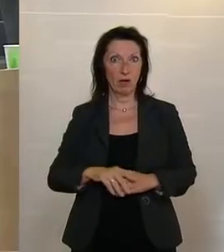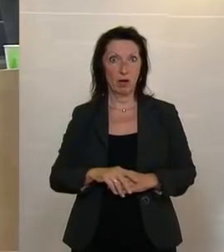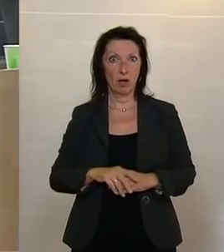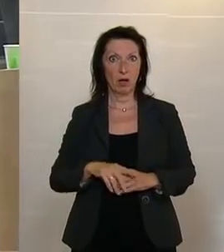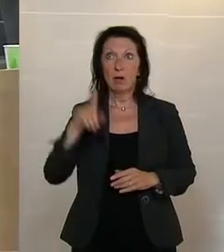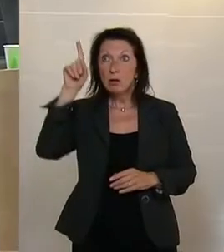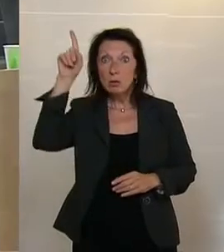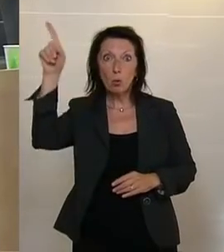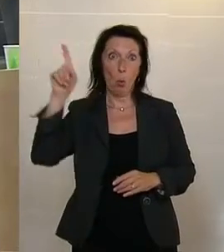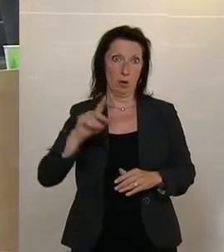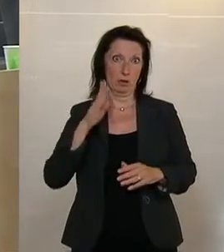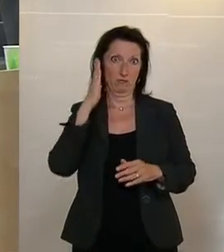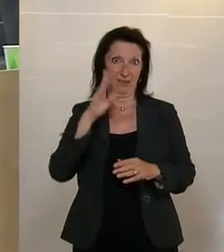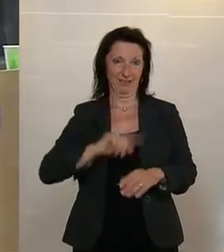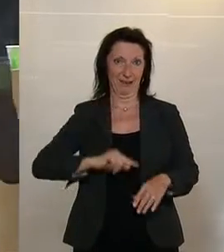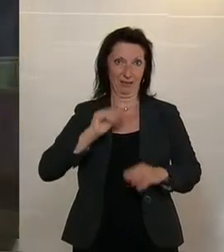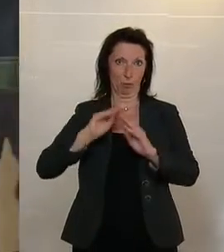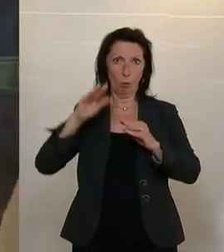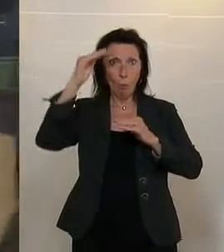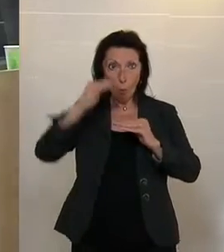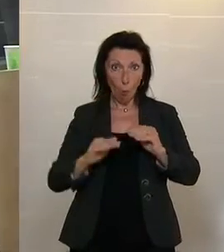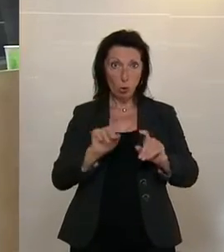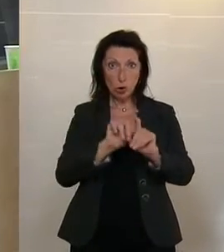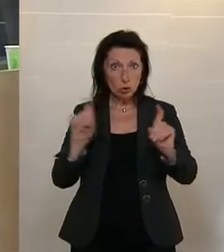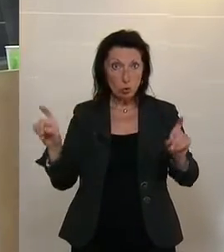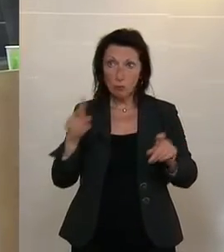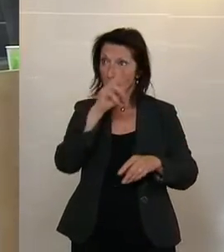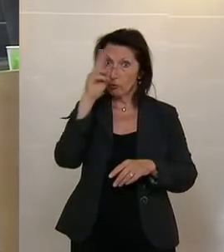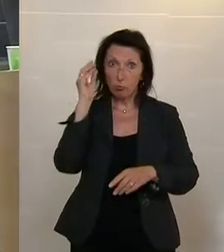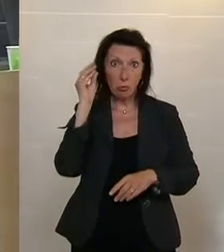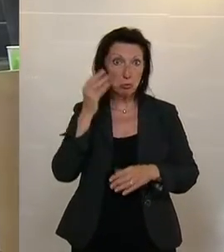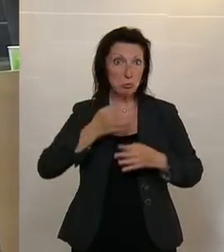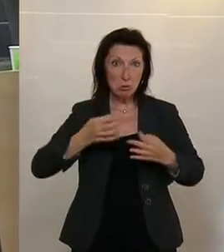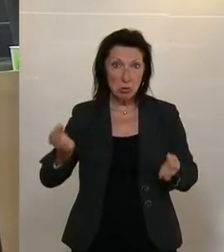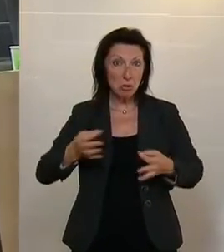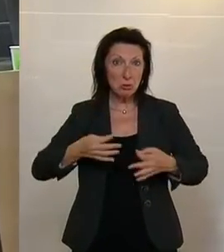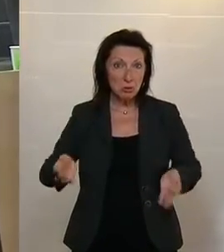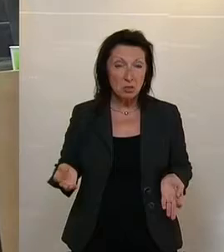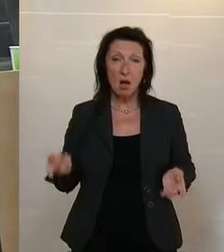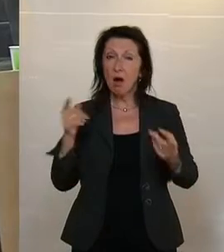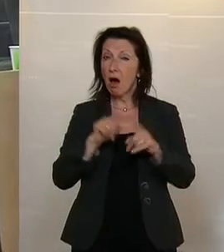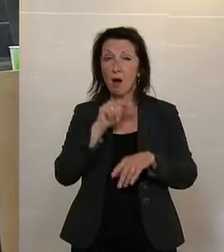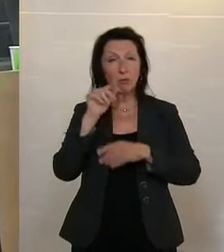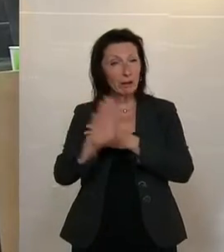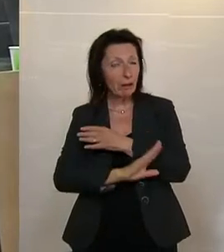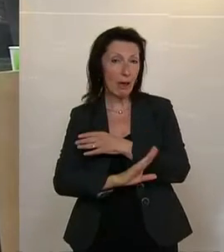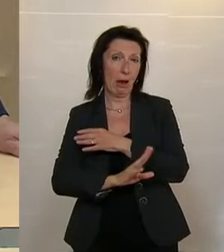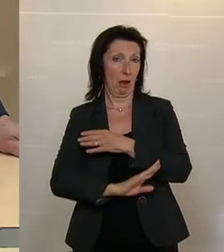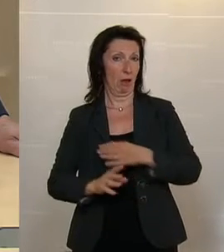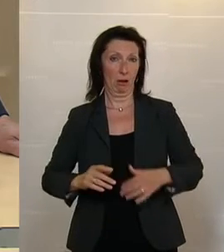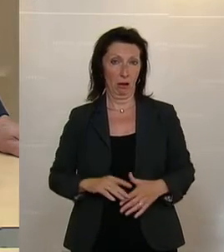Ethikunterricht. Nicht der Unterstufe, nicht den Volksschülern, nicht den Lehrlingen,